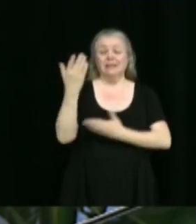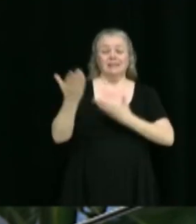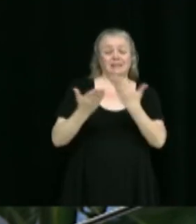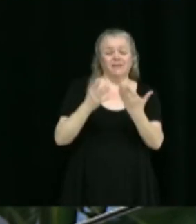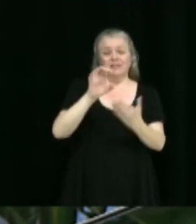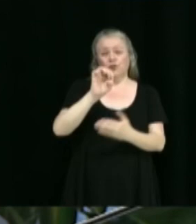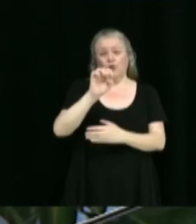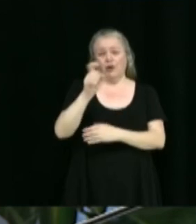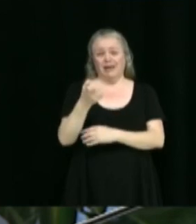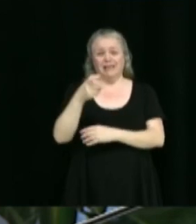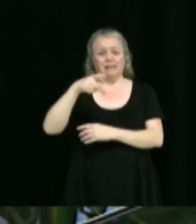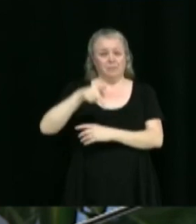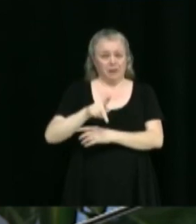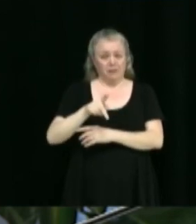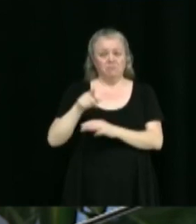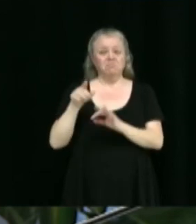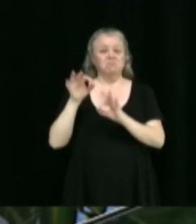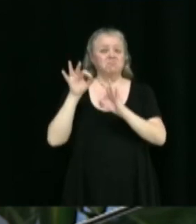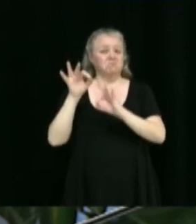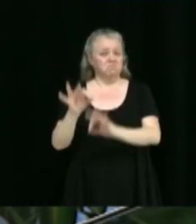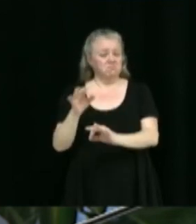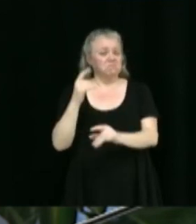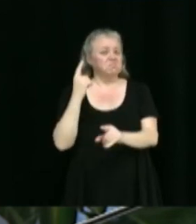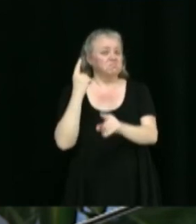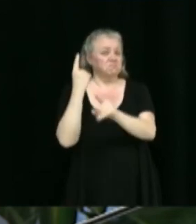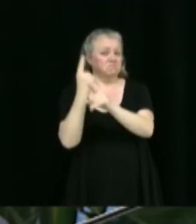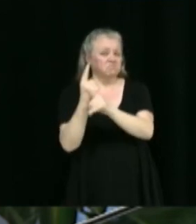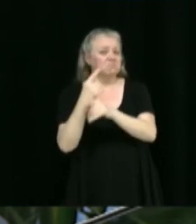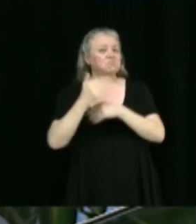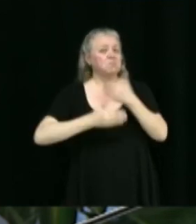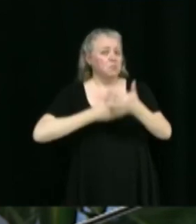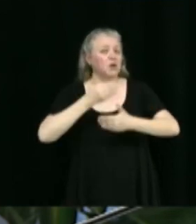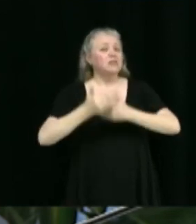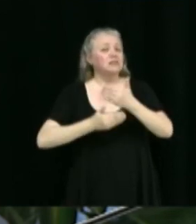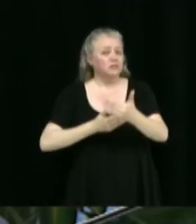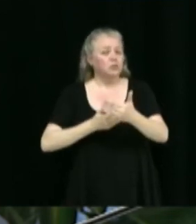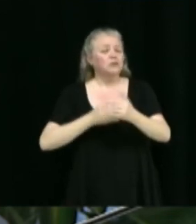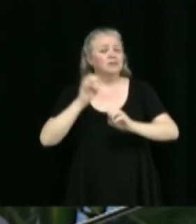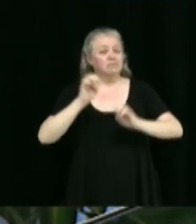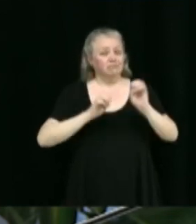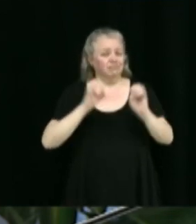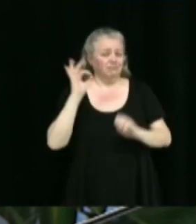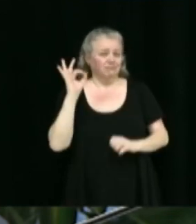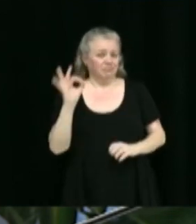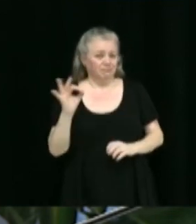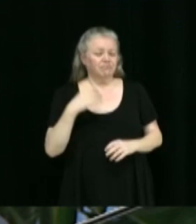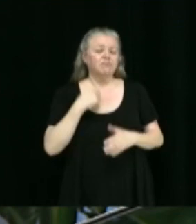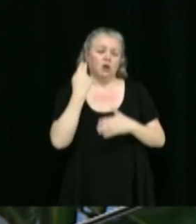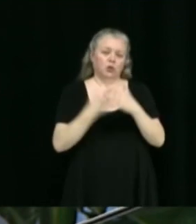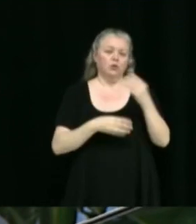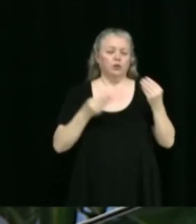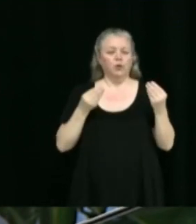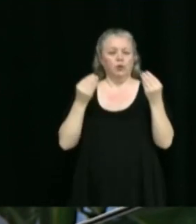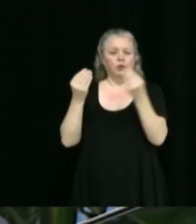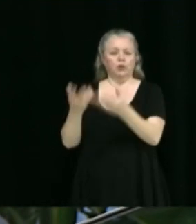EXP, et cette dernière s'étant qualifiée au terme du processus d'évaluation qualitative. Il y lieu de lui octroyer le contrat pour un montant